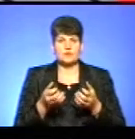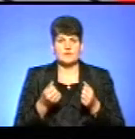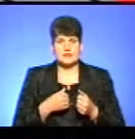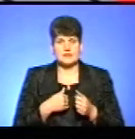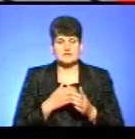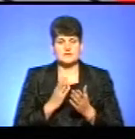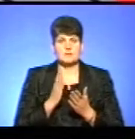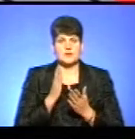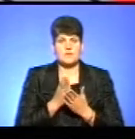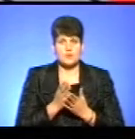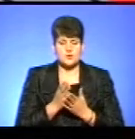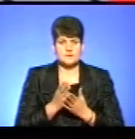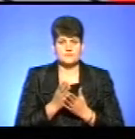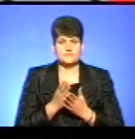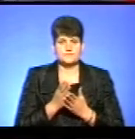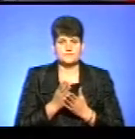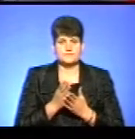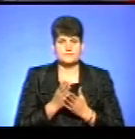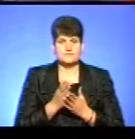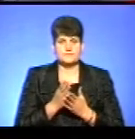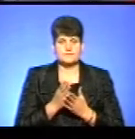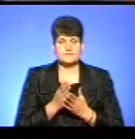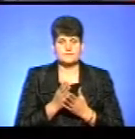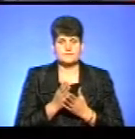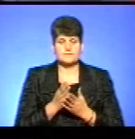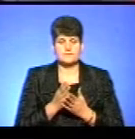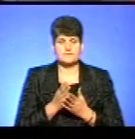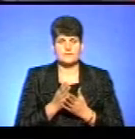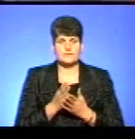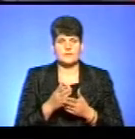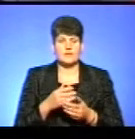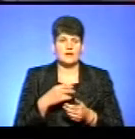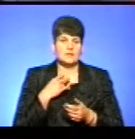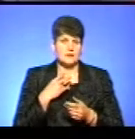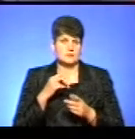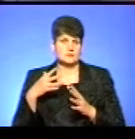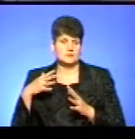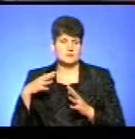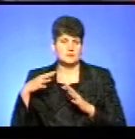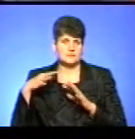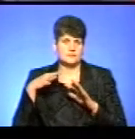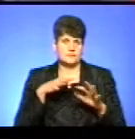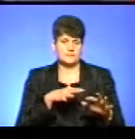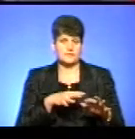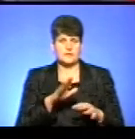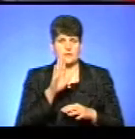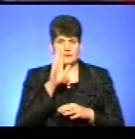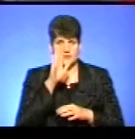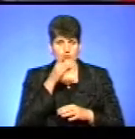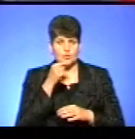і такої нахабної агресії Російської Федерації, яку вона здійснила проти України в 2014 році,